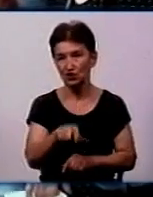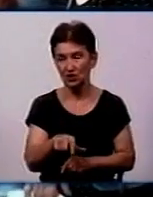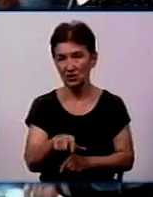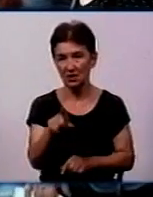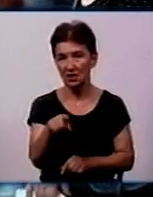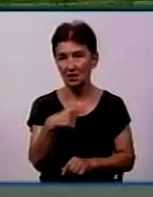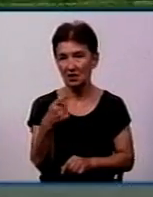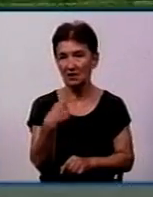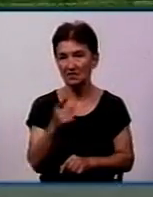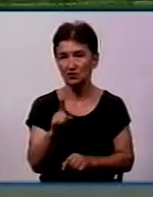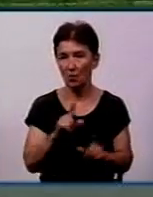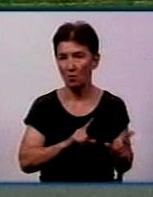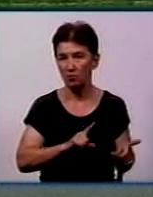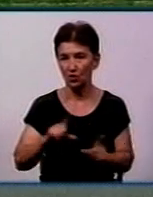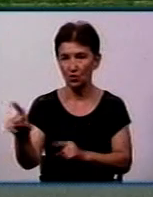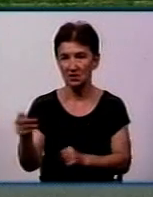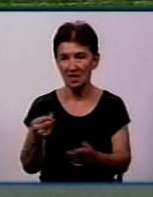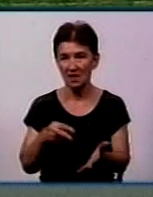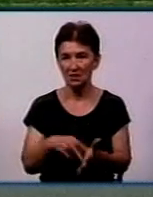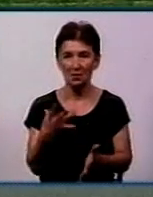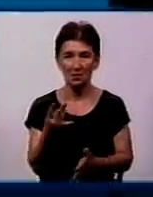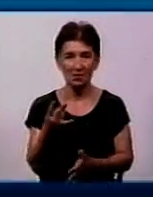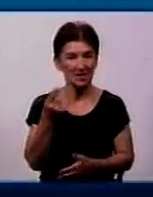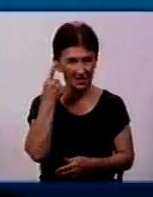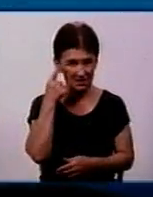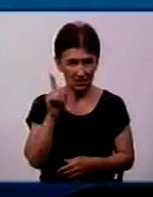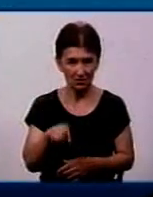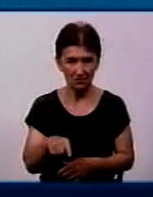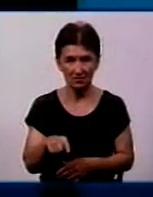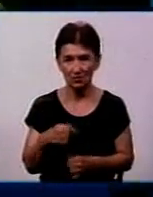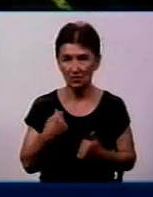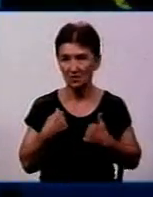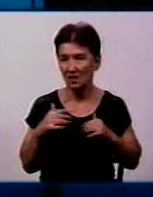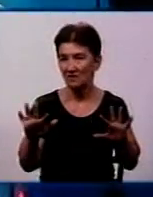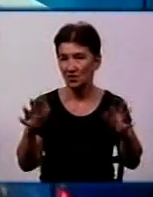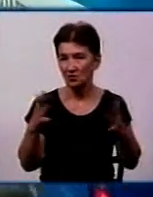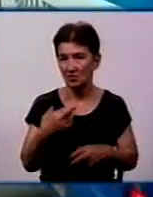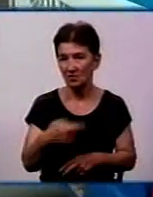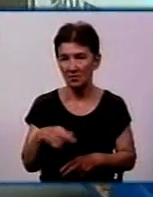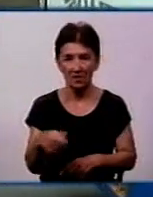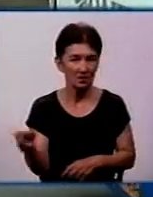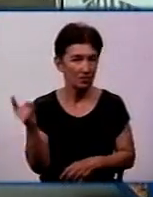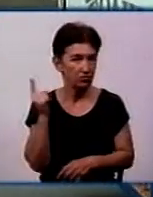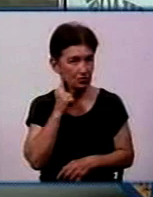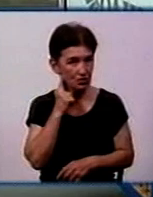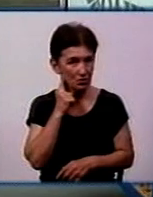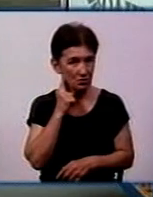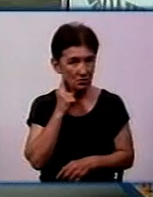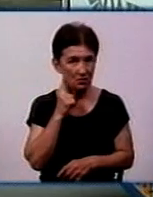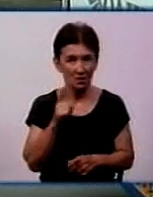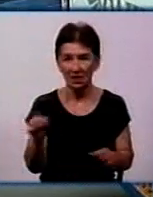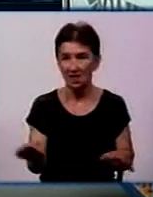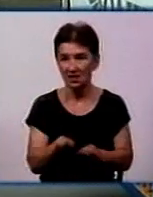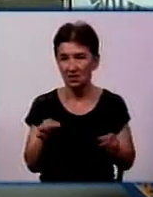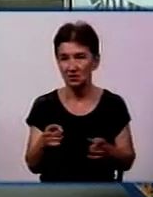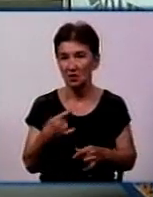Скороход про те, що проїзд відтепер коштує 5 гривень, знає. Я випадково почула в п'ятницю в маршрутці. Ніде попередження не чула,